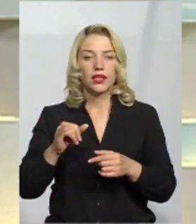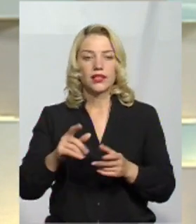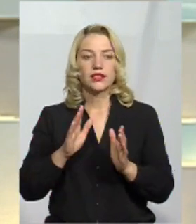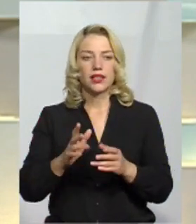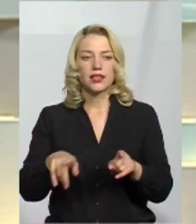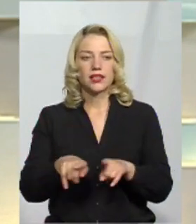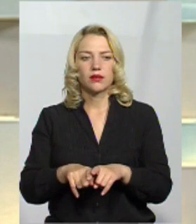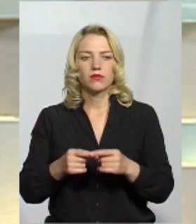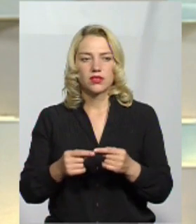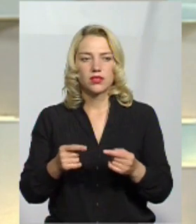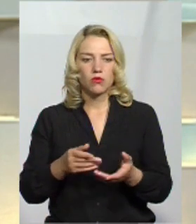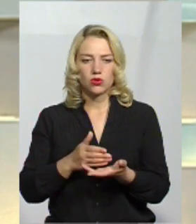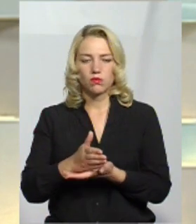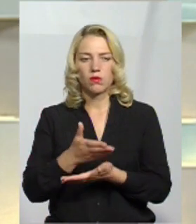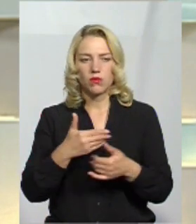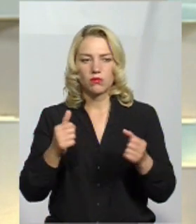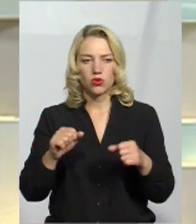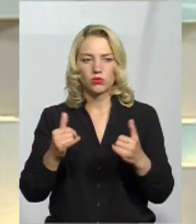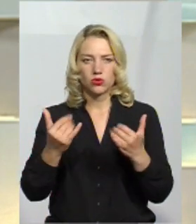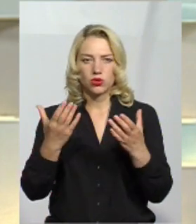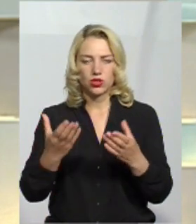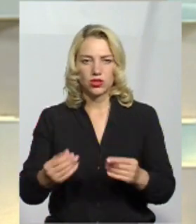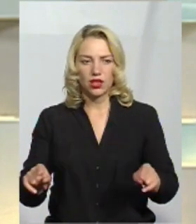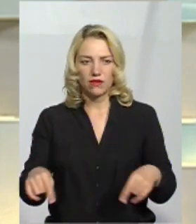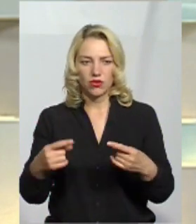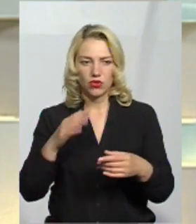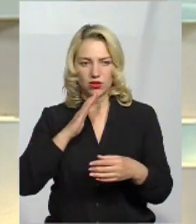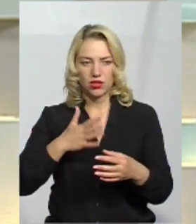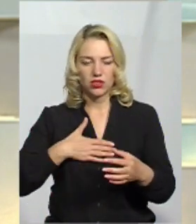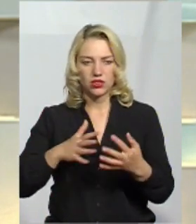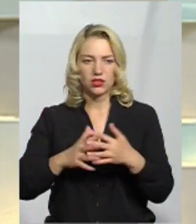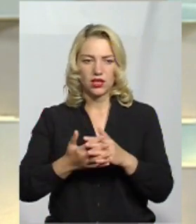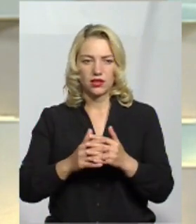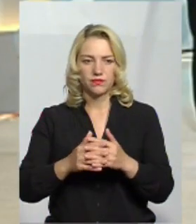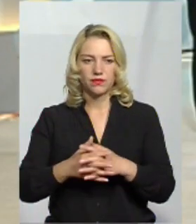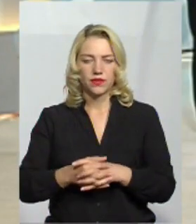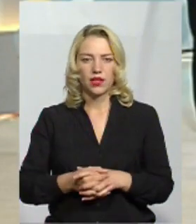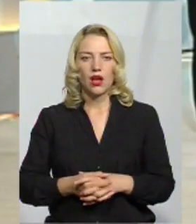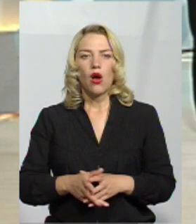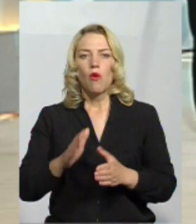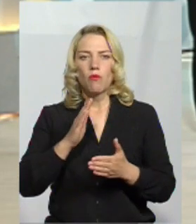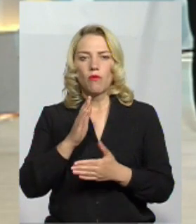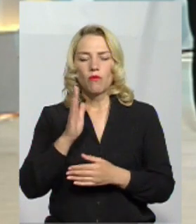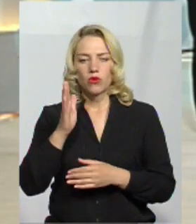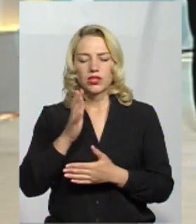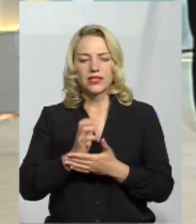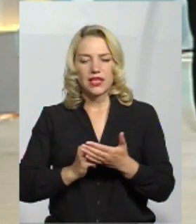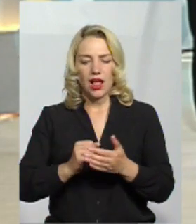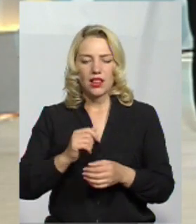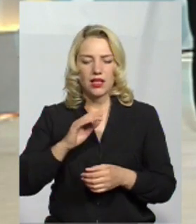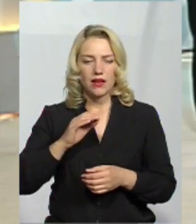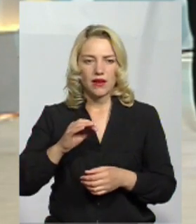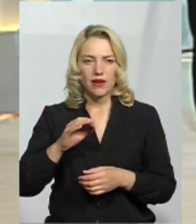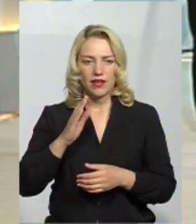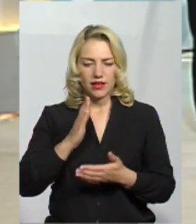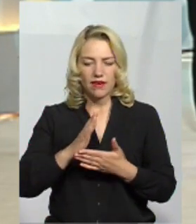способом ми можемо на сьогоднішній день відтворити наші села. Потенціал реально в області є для